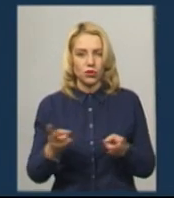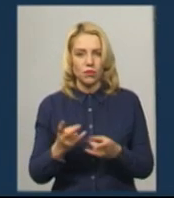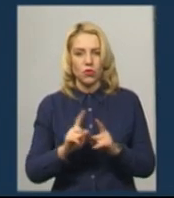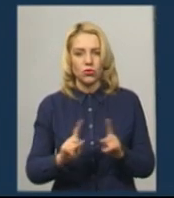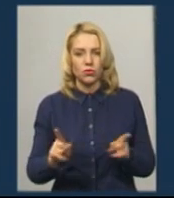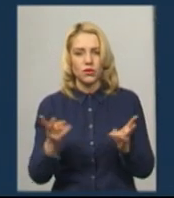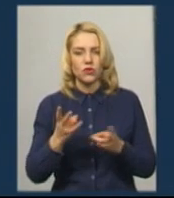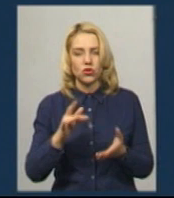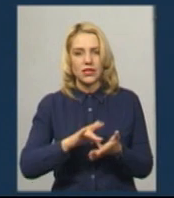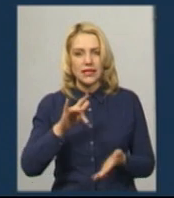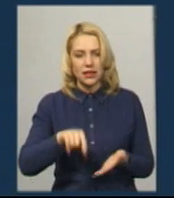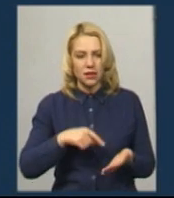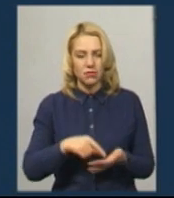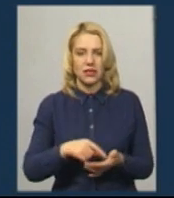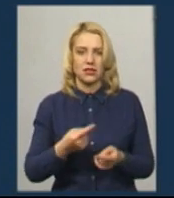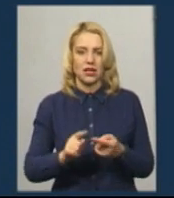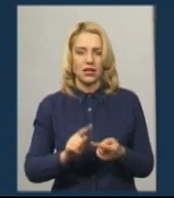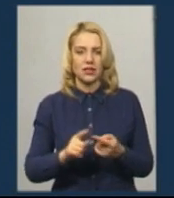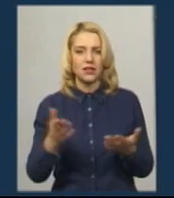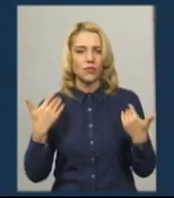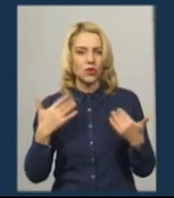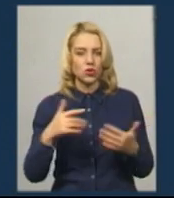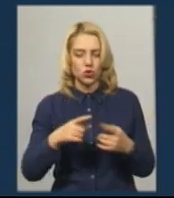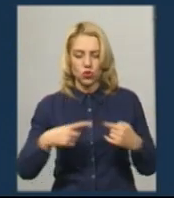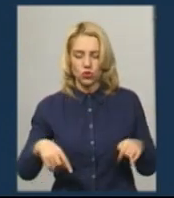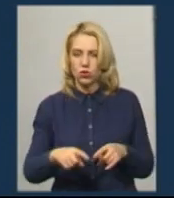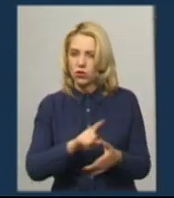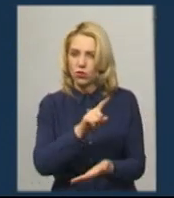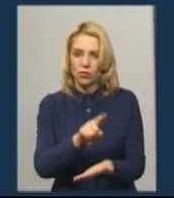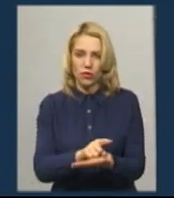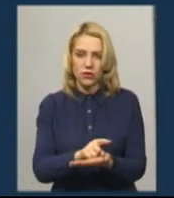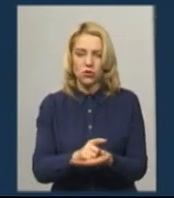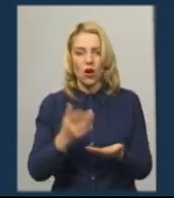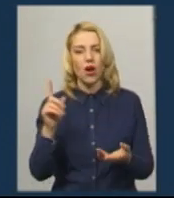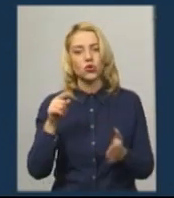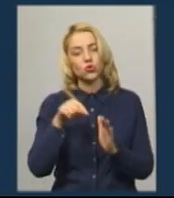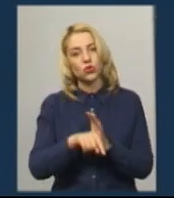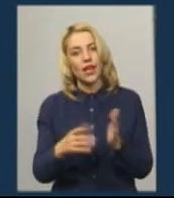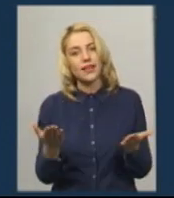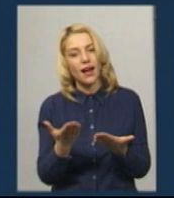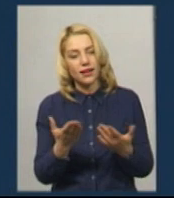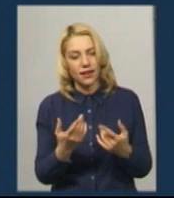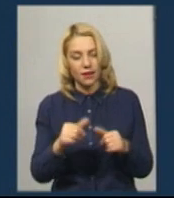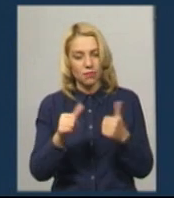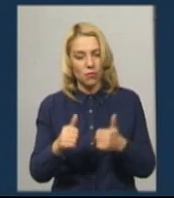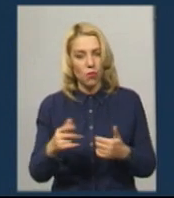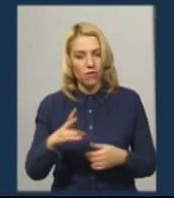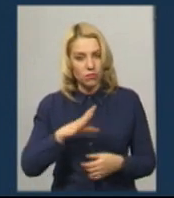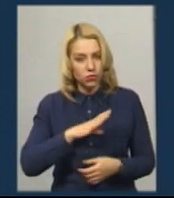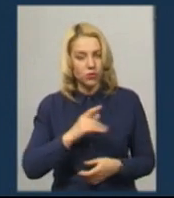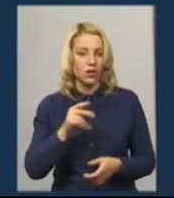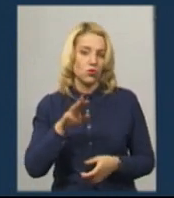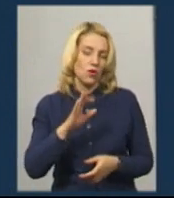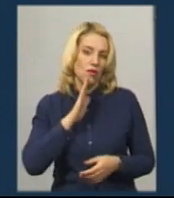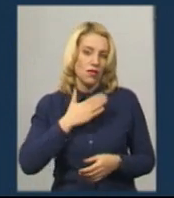міста, це рекреаційні зони, це обов'язково. Що стосується того, які вони повинні бути, то на наш погляд